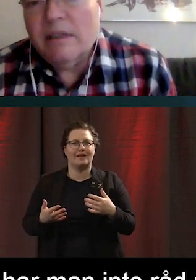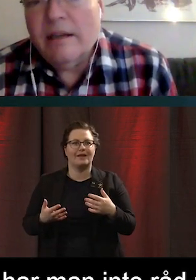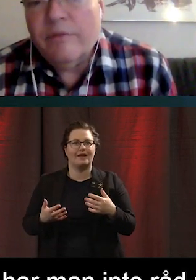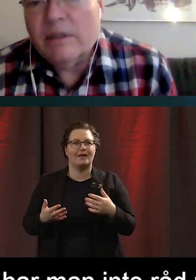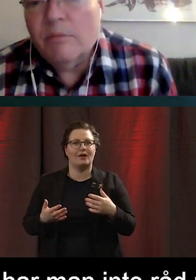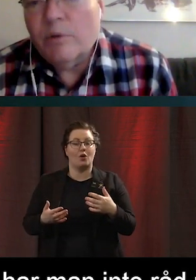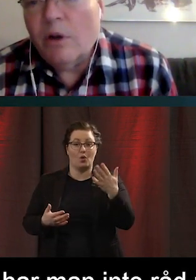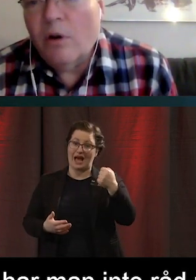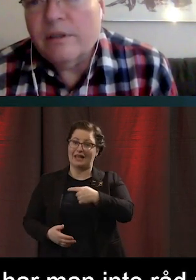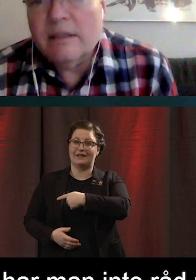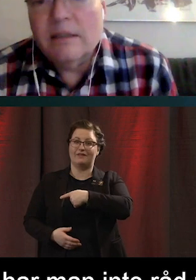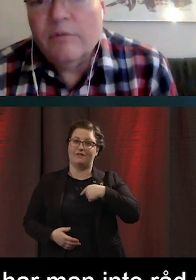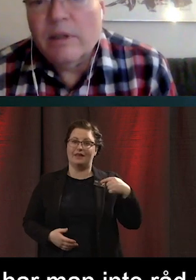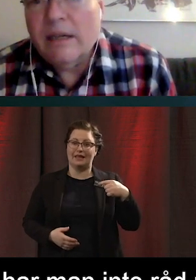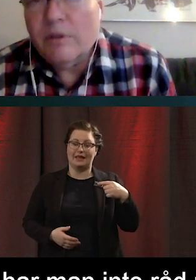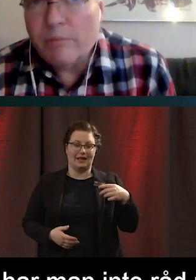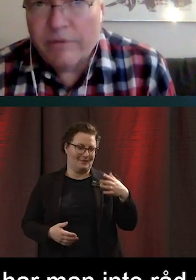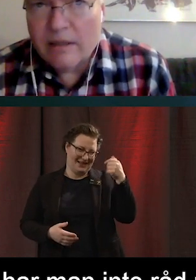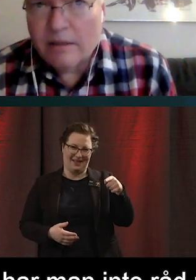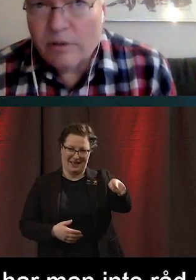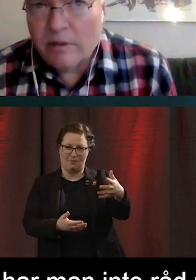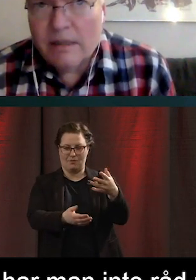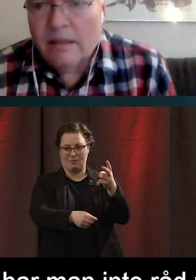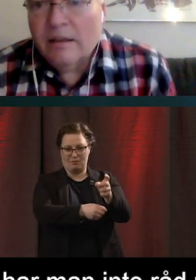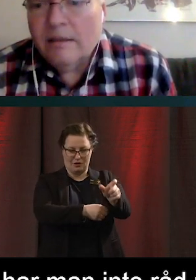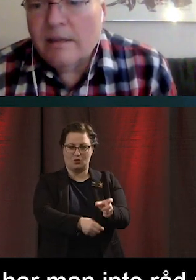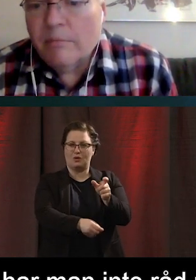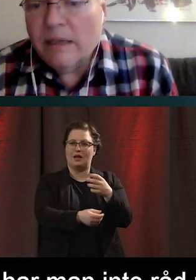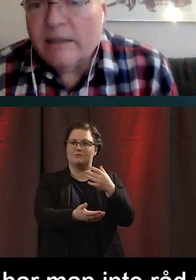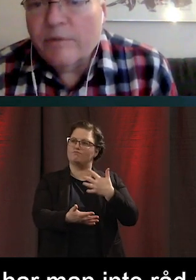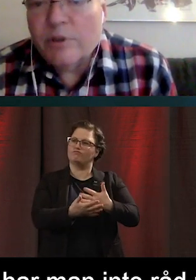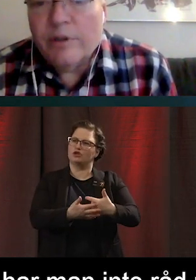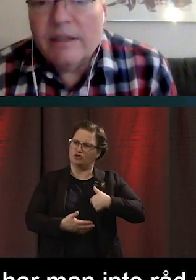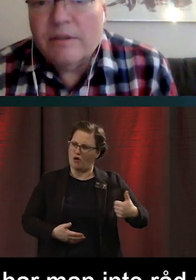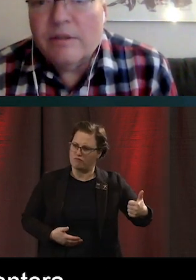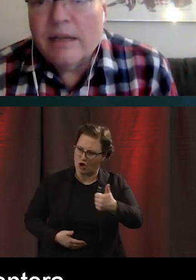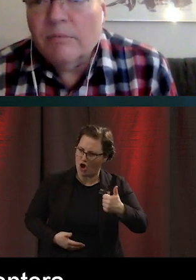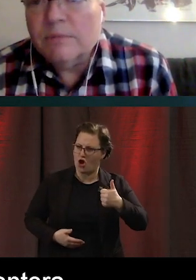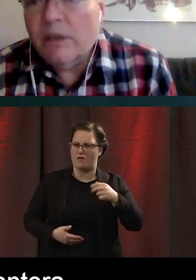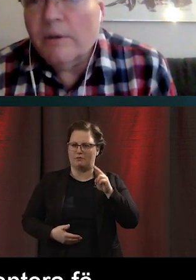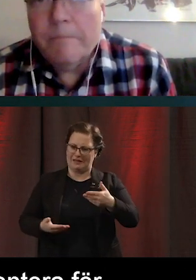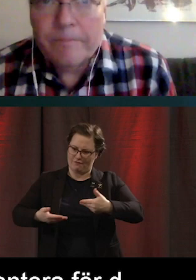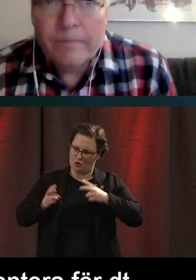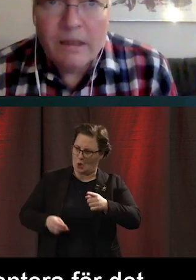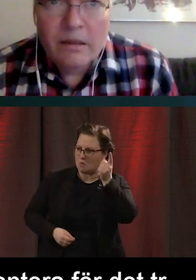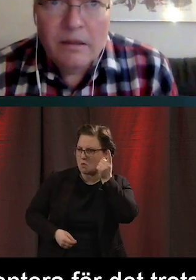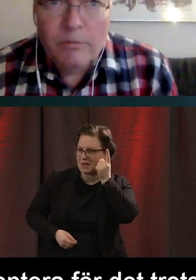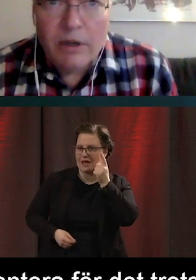argumentera för att jag borde ha en sån här telefon även om jag finns i något av samhällets försörjningssystem. jag